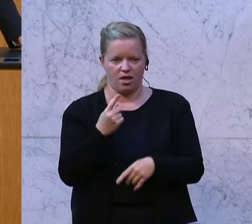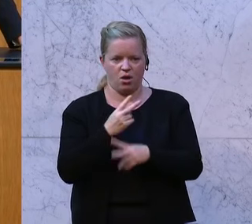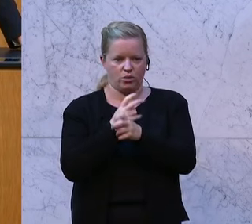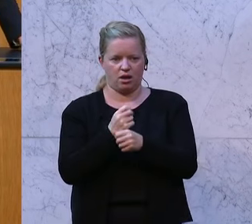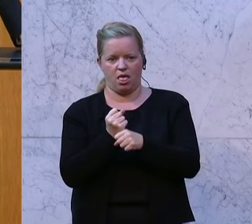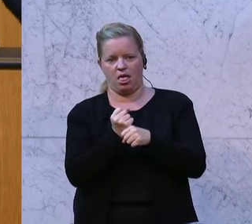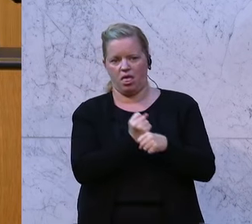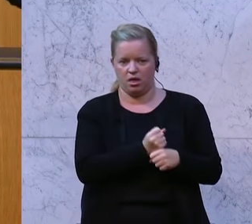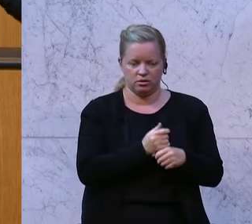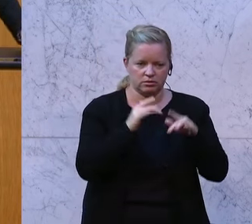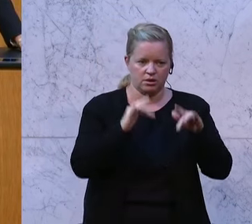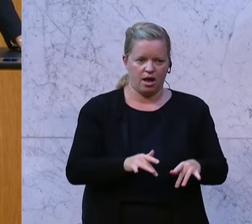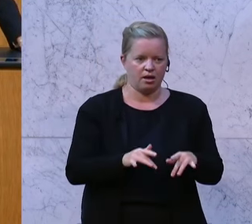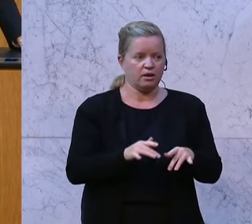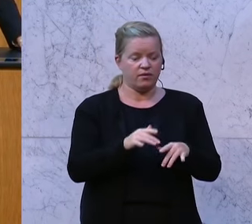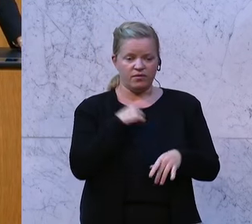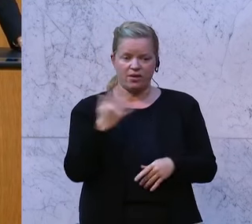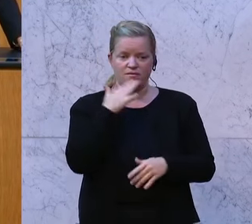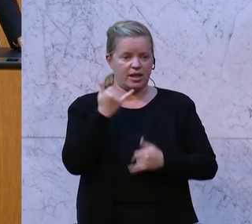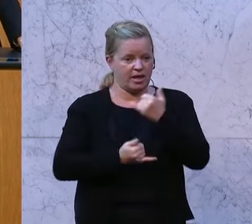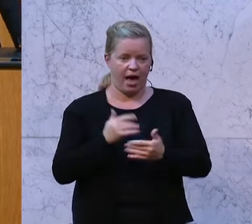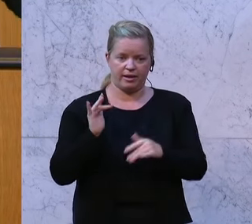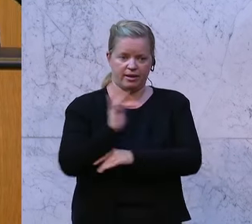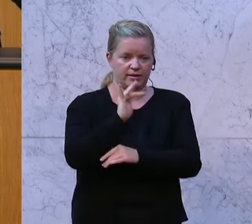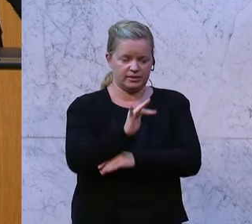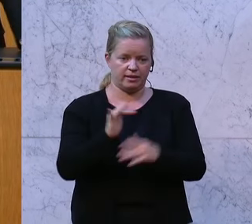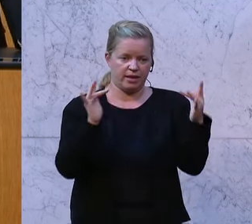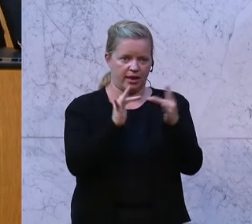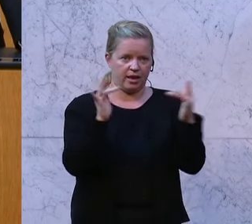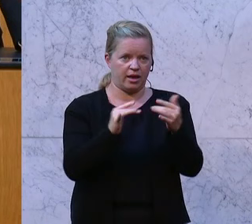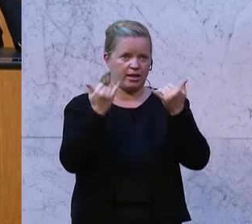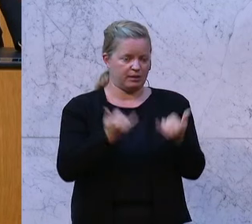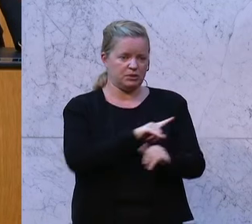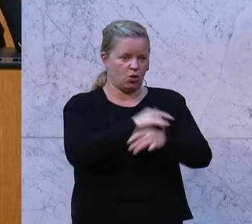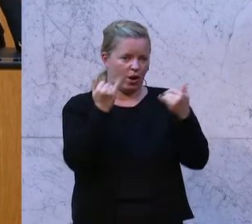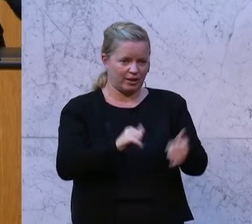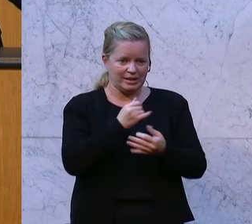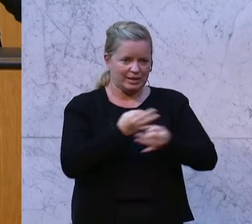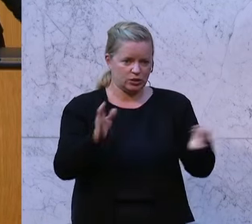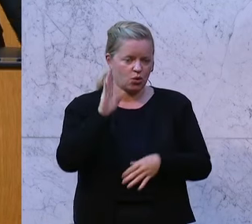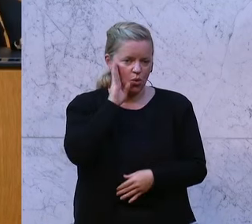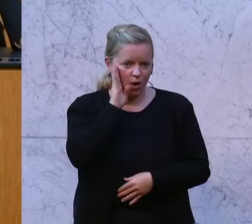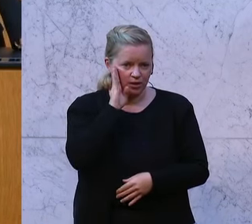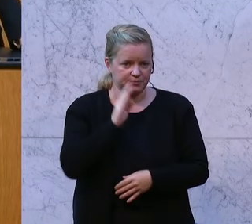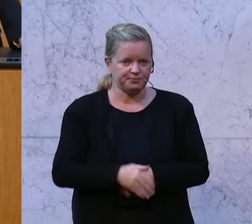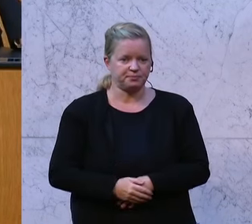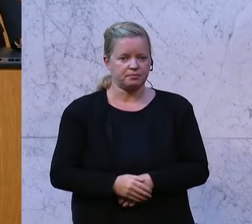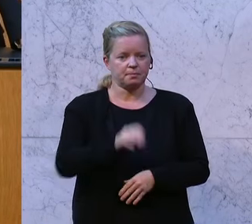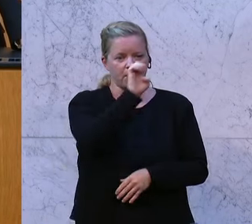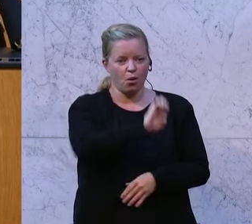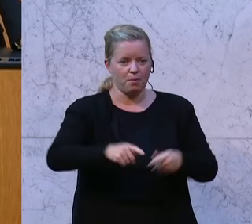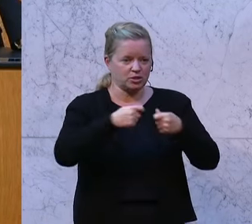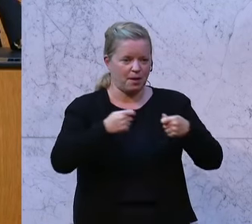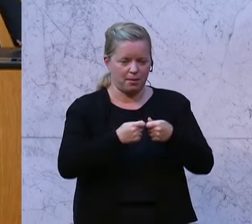Jahren dagegen und haben es kritisiert. Von Ihnen hört man bis heute nichts darüber. Da brauchen Sie nicht lange suchen nach europäischen Maßnahmen.